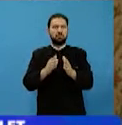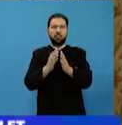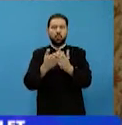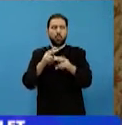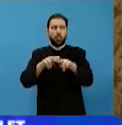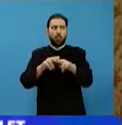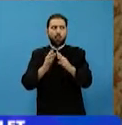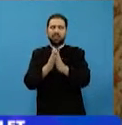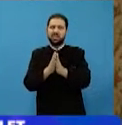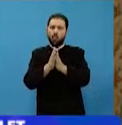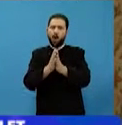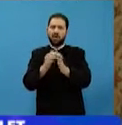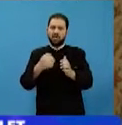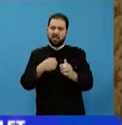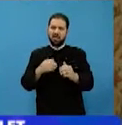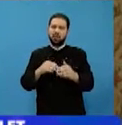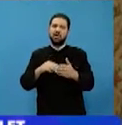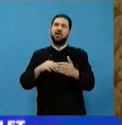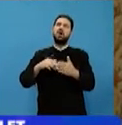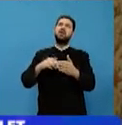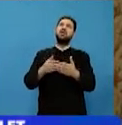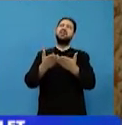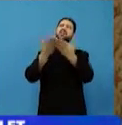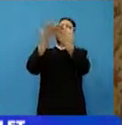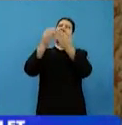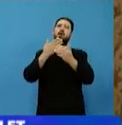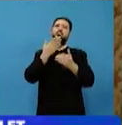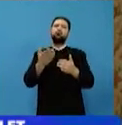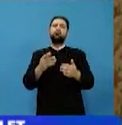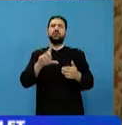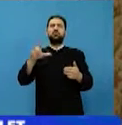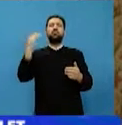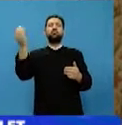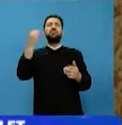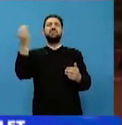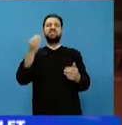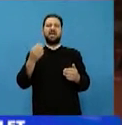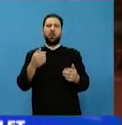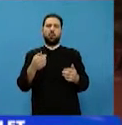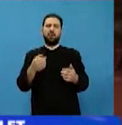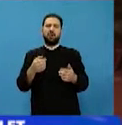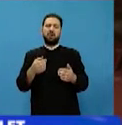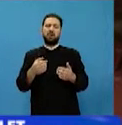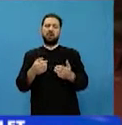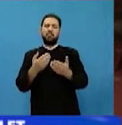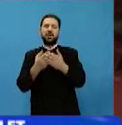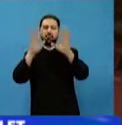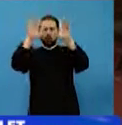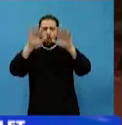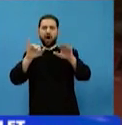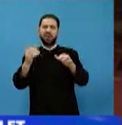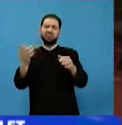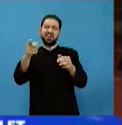Eu îi înălțam mulțumiri lui Dumnezeu pentru ploaie iar acela credea că număr bani și dacă ar fi fost un altul